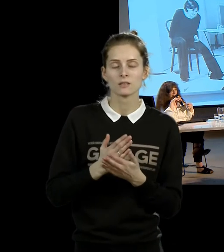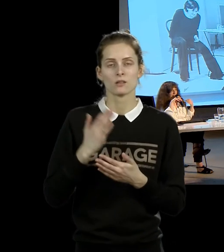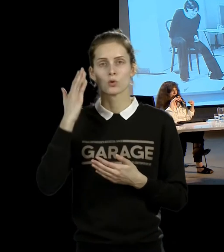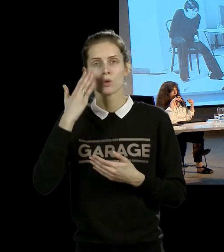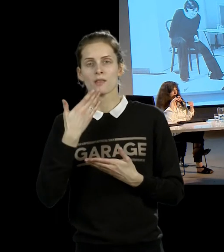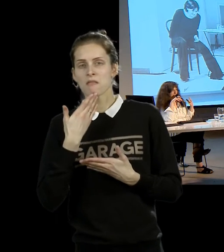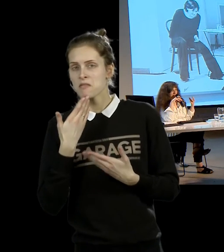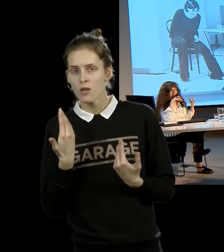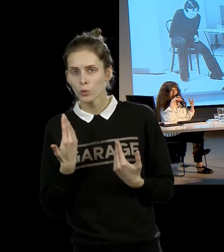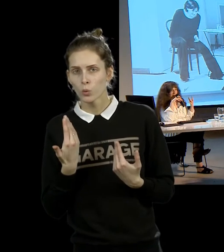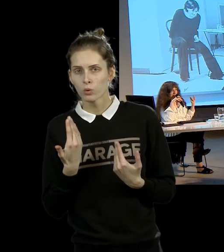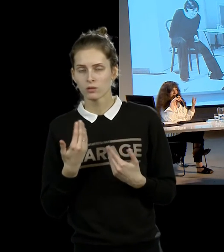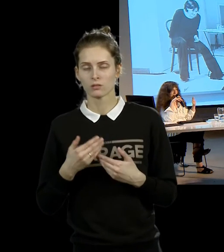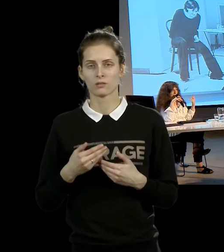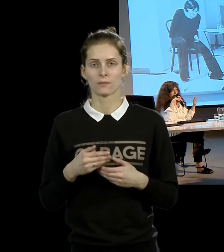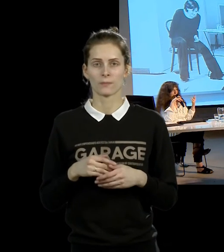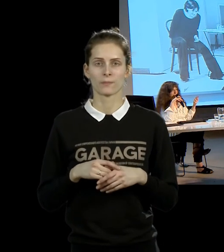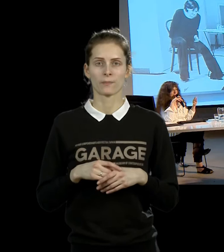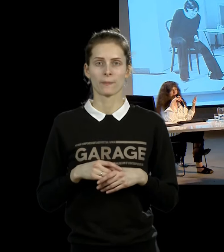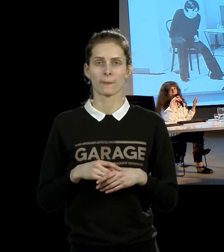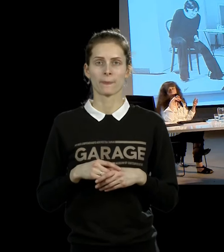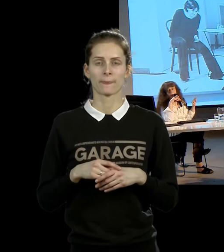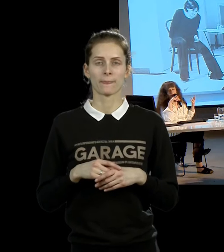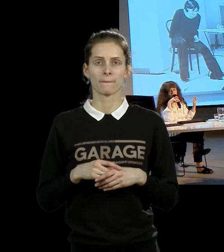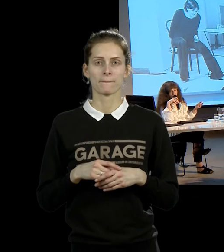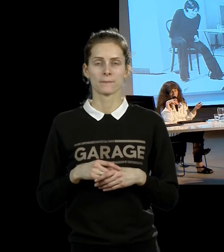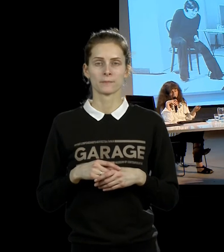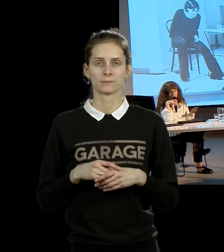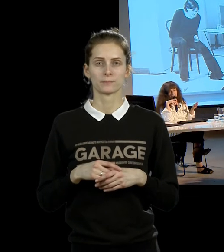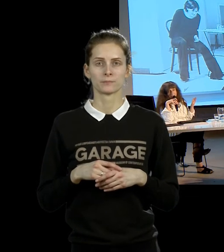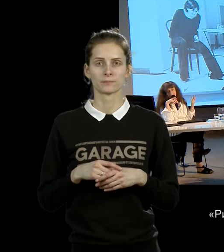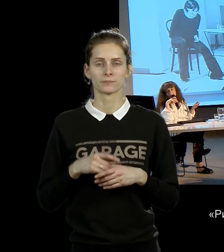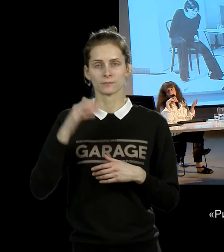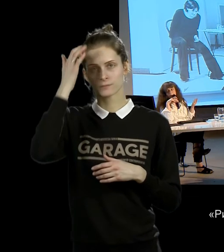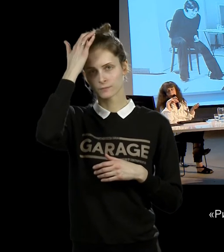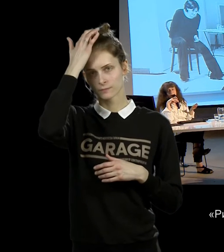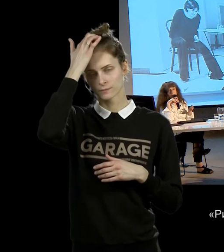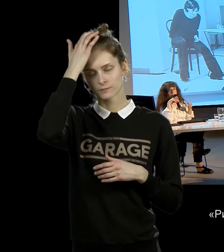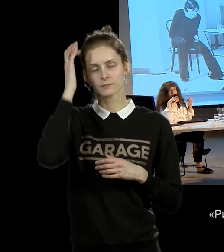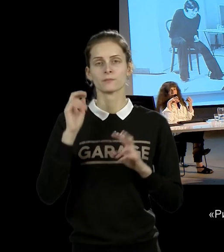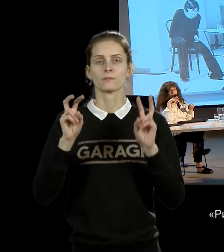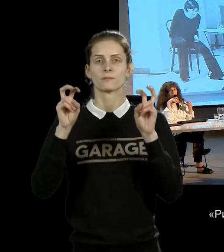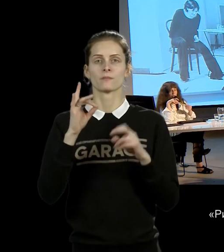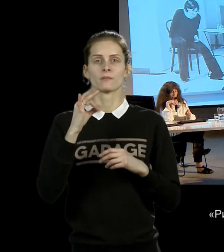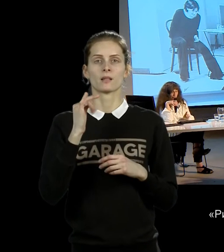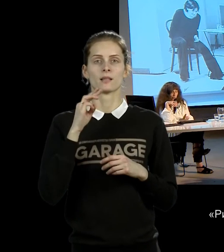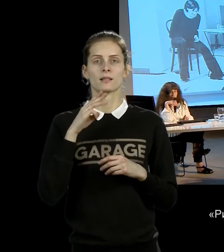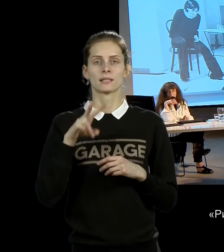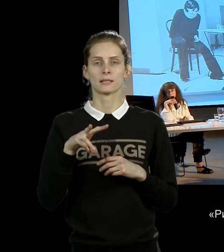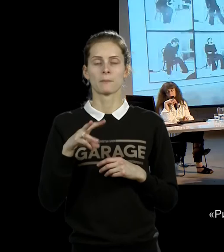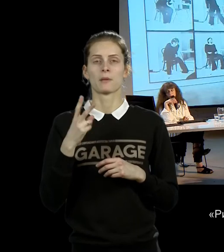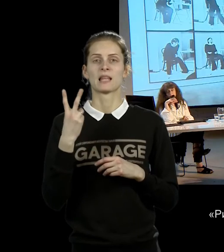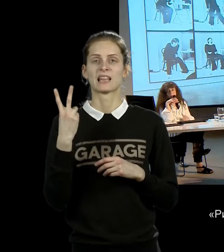сознание. Даже ее бессознательное состояние может стать элементом этого перформанса. Ритм-2 перформанс, который